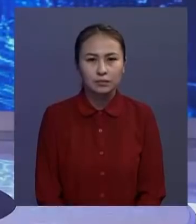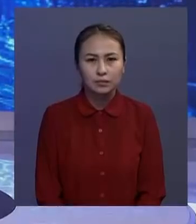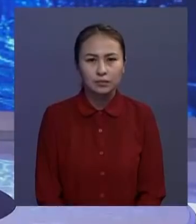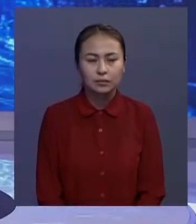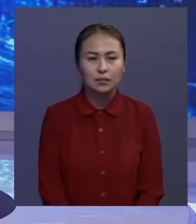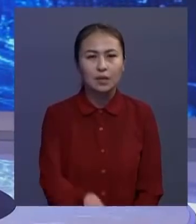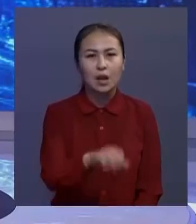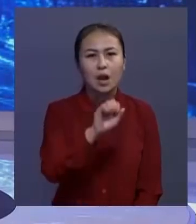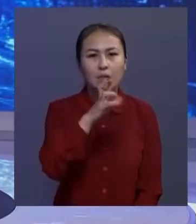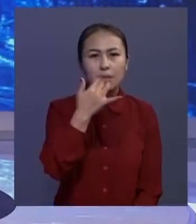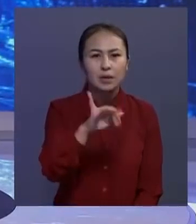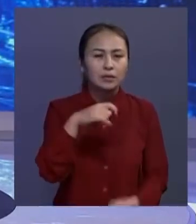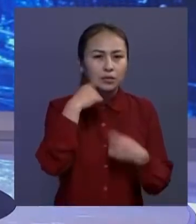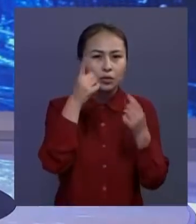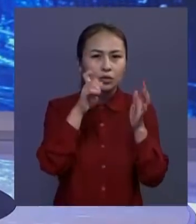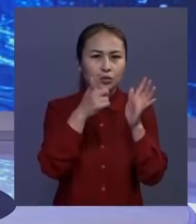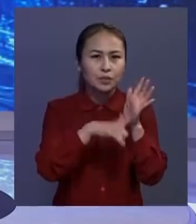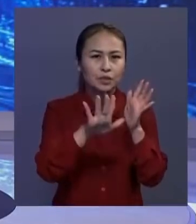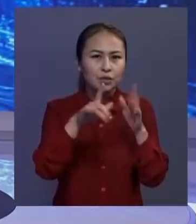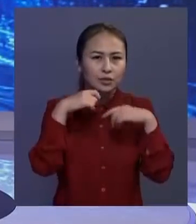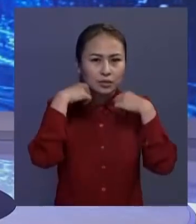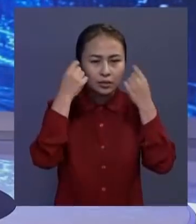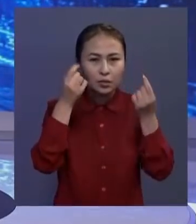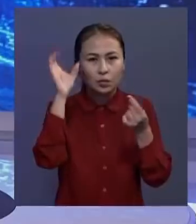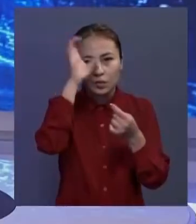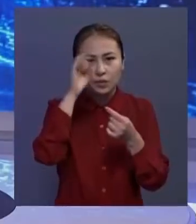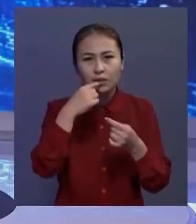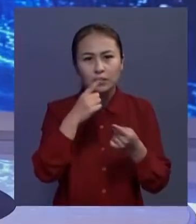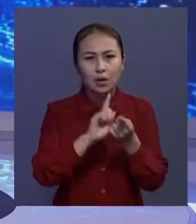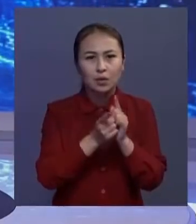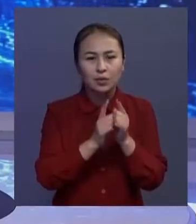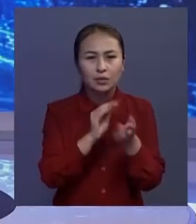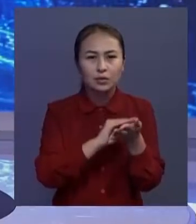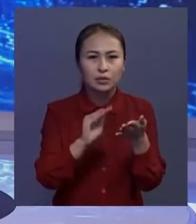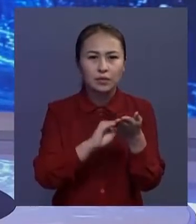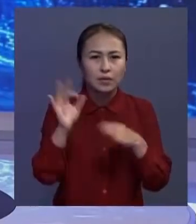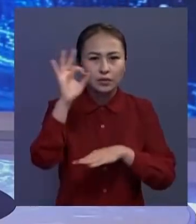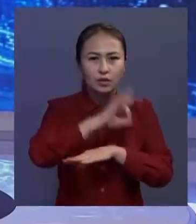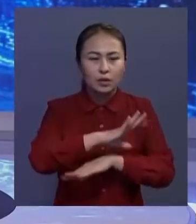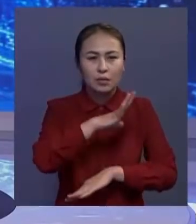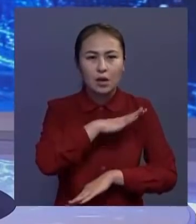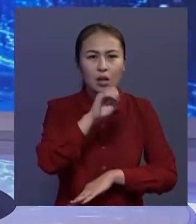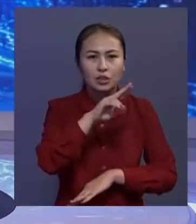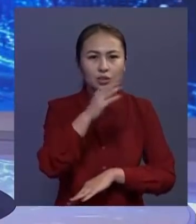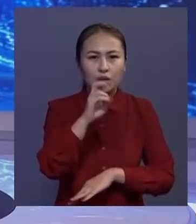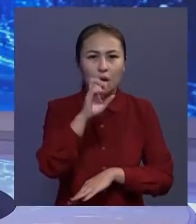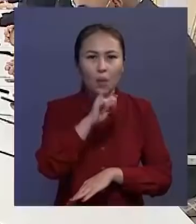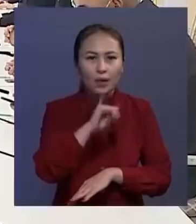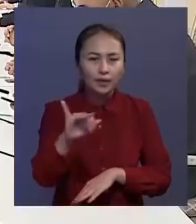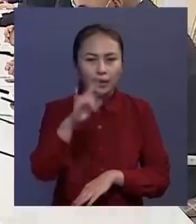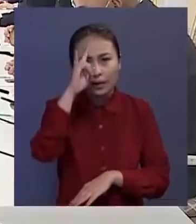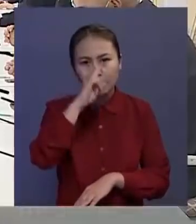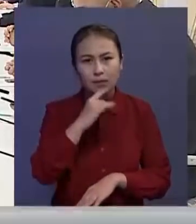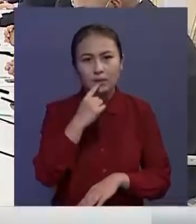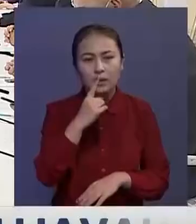Қакым Абайдың 175 жылдыға аясында ақының өзбек тіліне аударылған ұшығармалар мен шығыстың құла ма шайыры Нәлжер Навайдың Қазақ